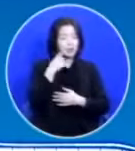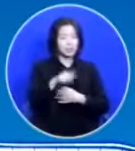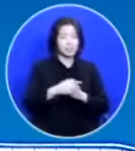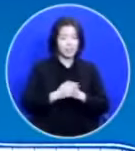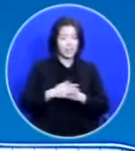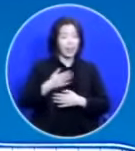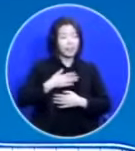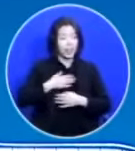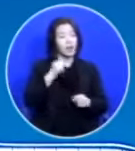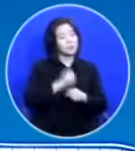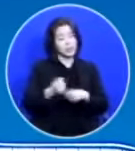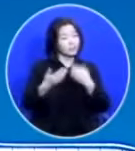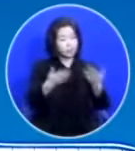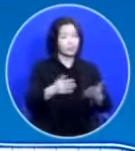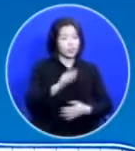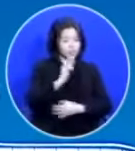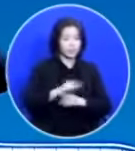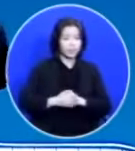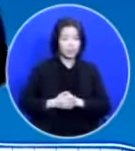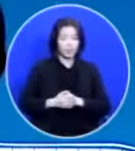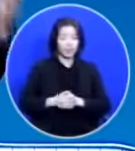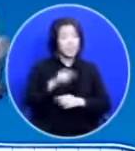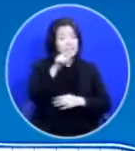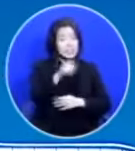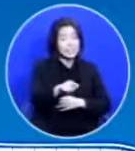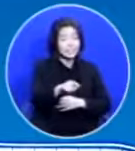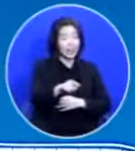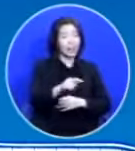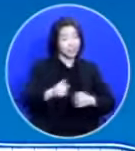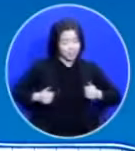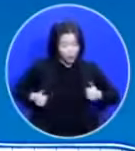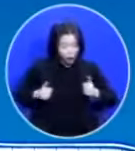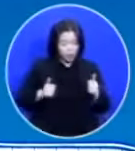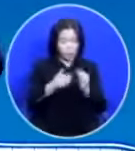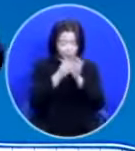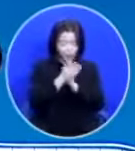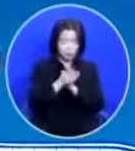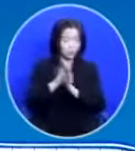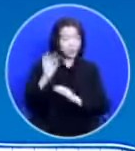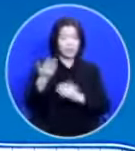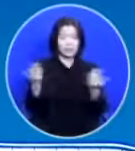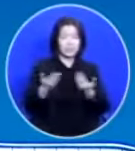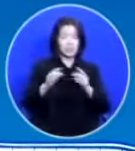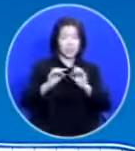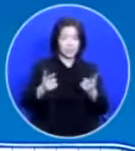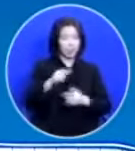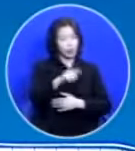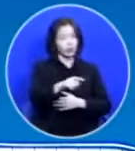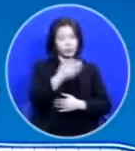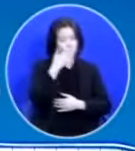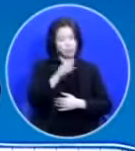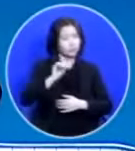해주는 거라니까 너가 기도 열심히 해서 되는 게 아니야 너는 그렇게 할 수가 없어